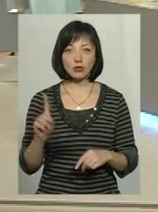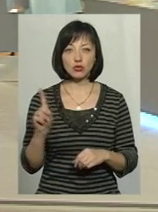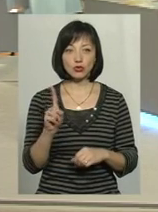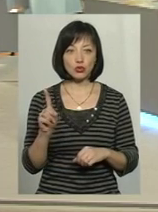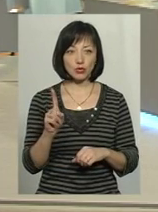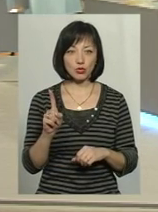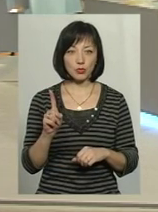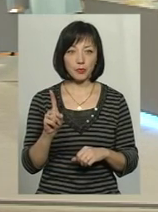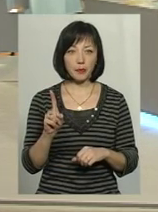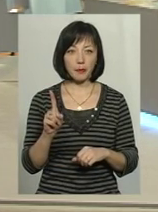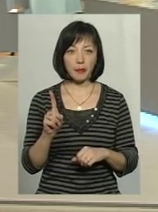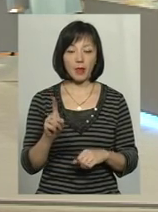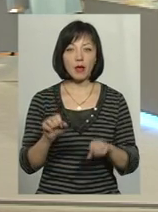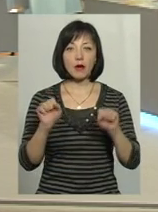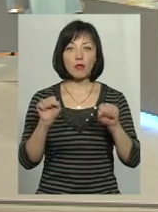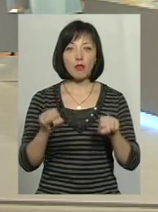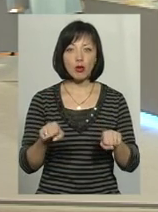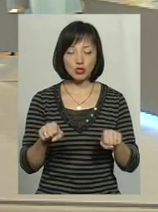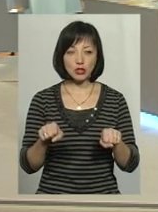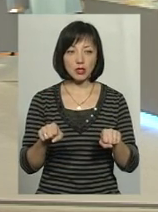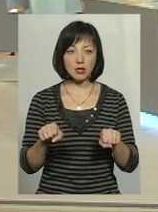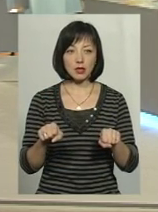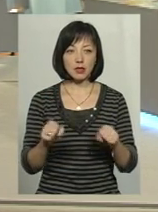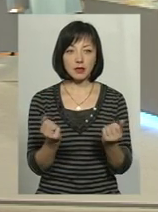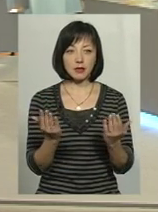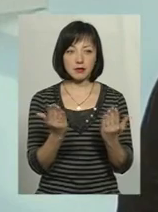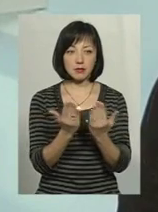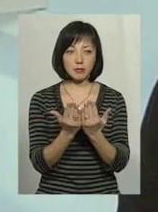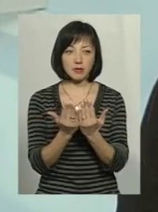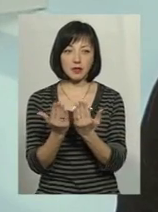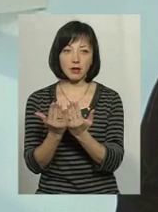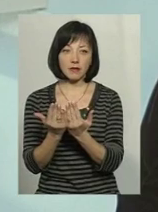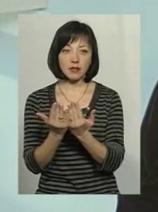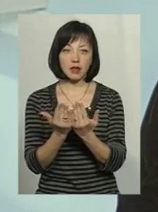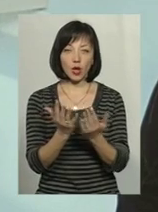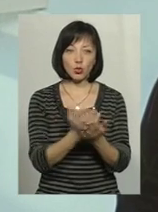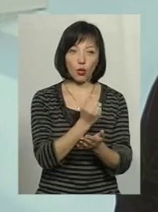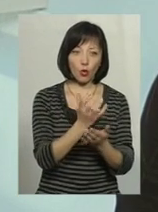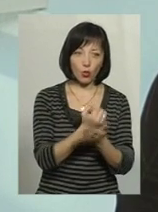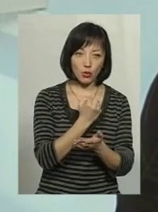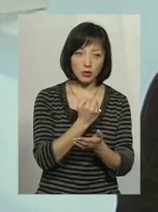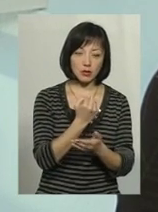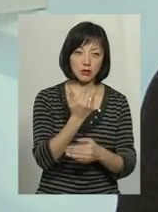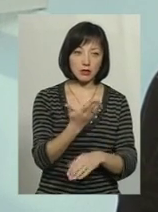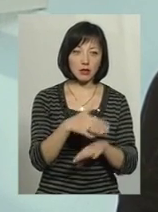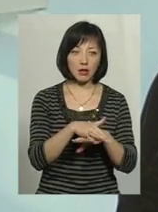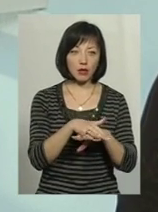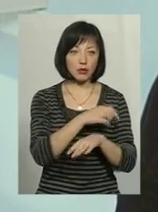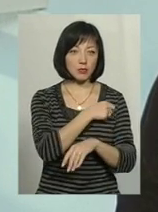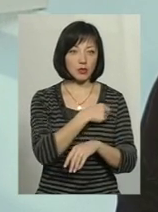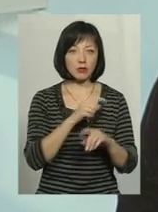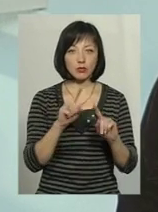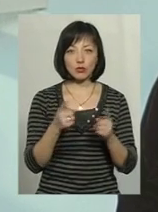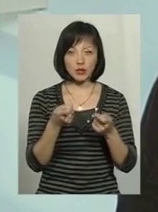просто можна співзміряти, так, от доходи народного депутата. Вони, ну, дуже-дуже